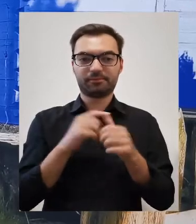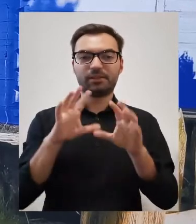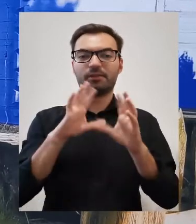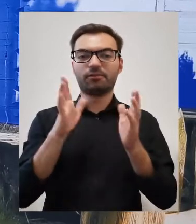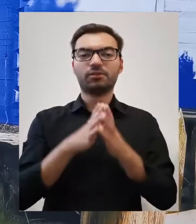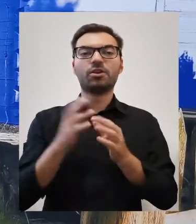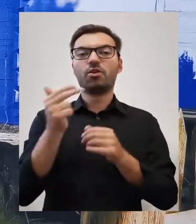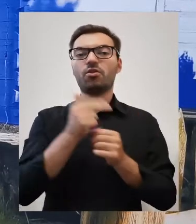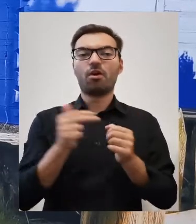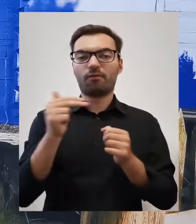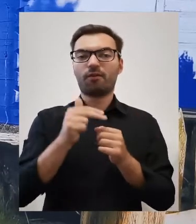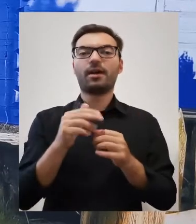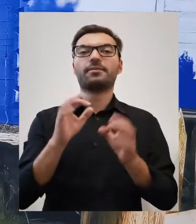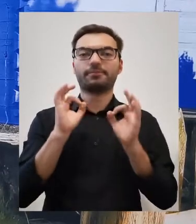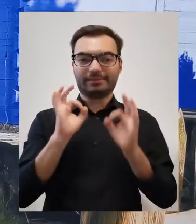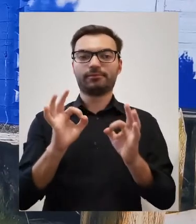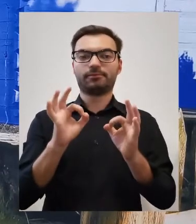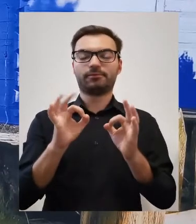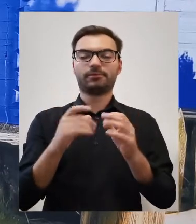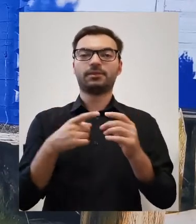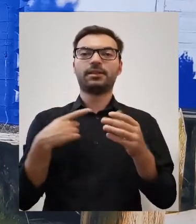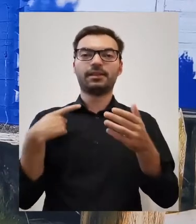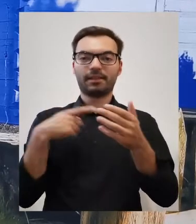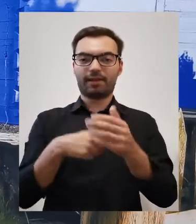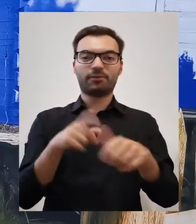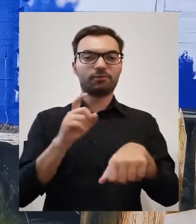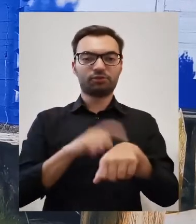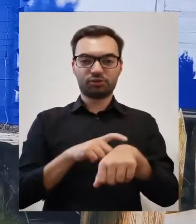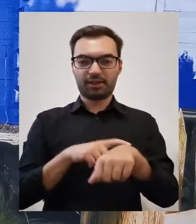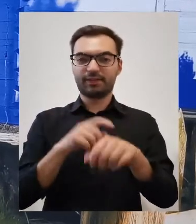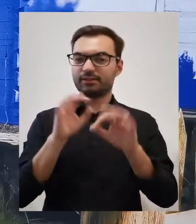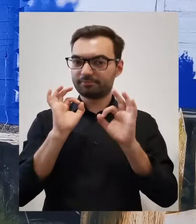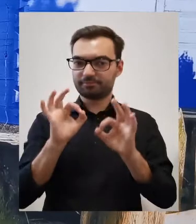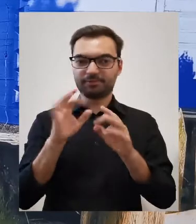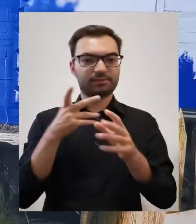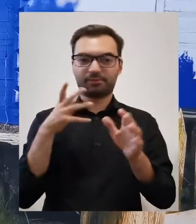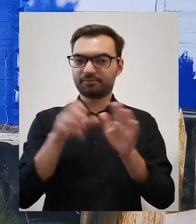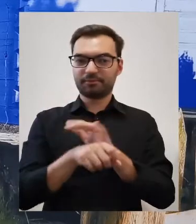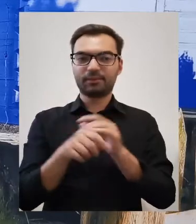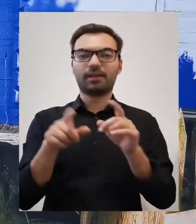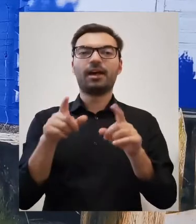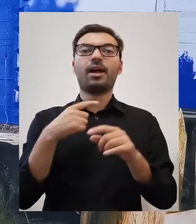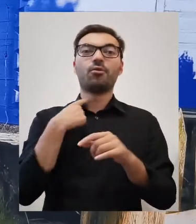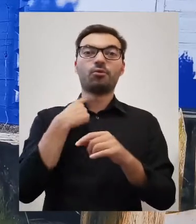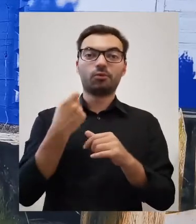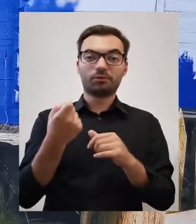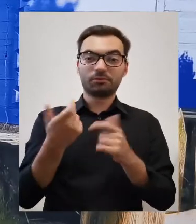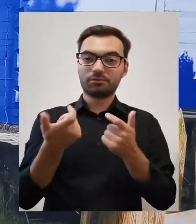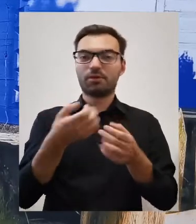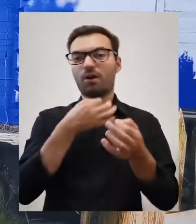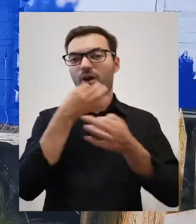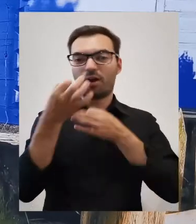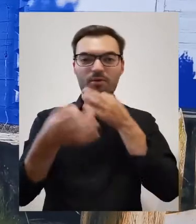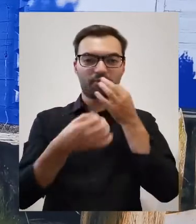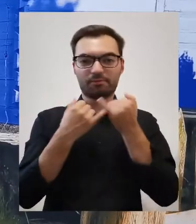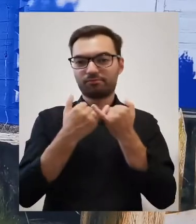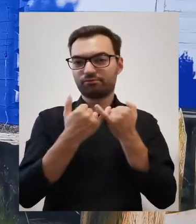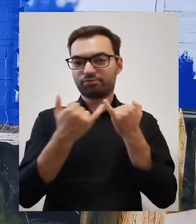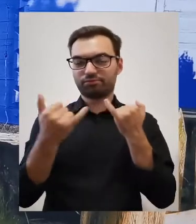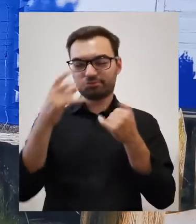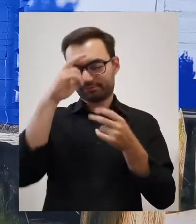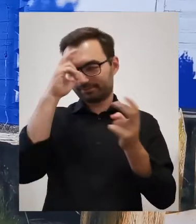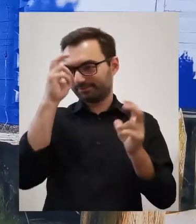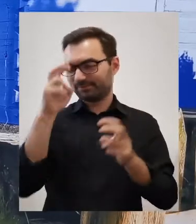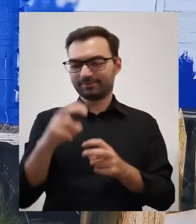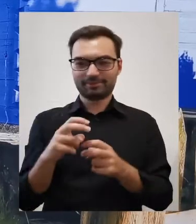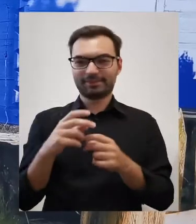wszystkie towary dotarły i na czas i w dobrym stanie, ale żeby się nie nudzić opowiadali sobie